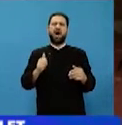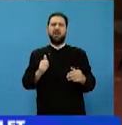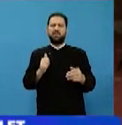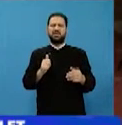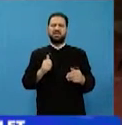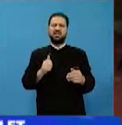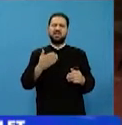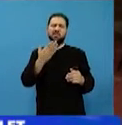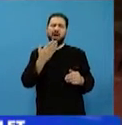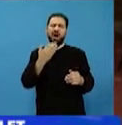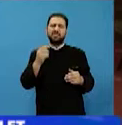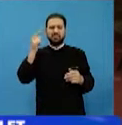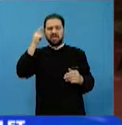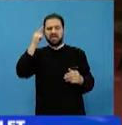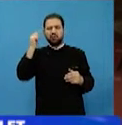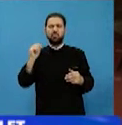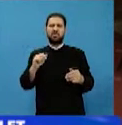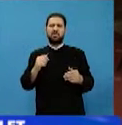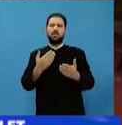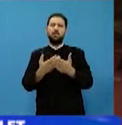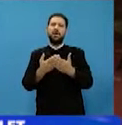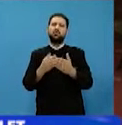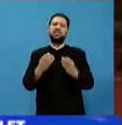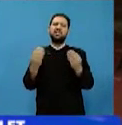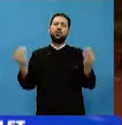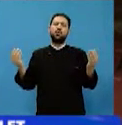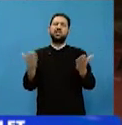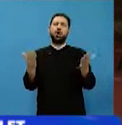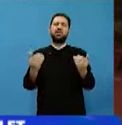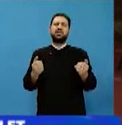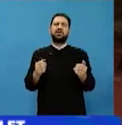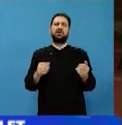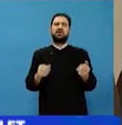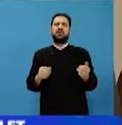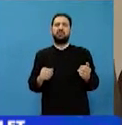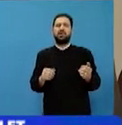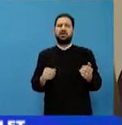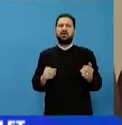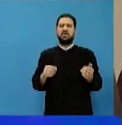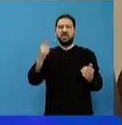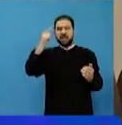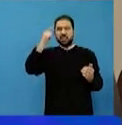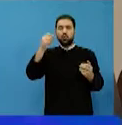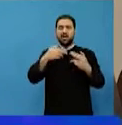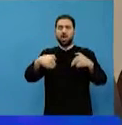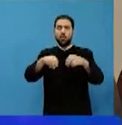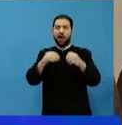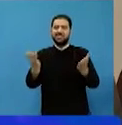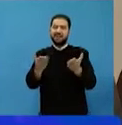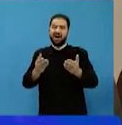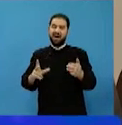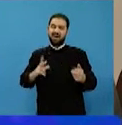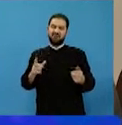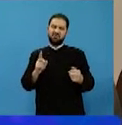patimi, al păzirii de gânduri, pentru că de multe ori, de foarte multe ori, gândurile noastre care sunt,